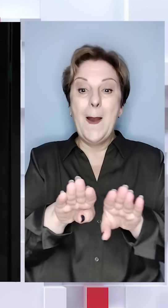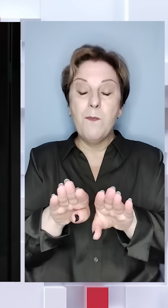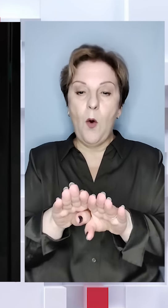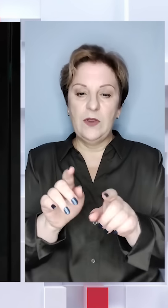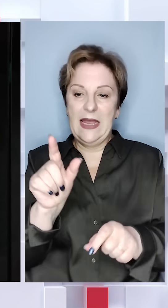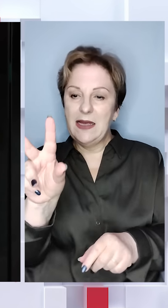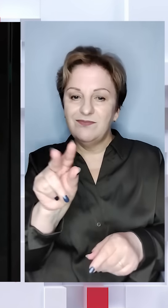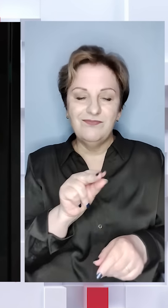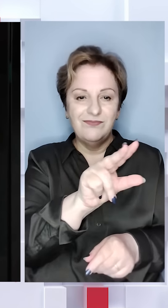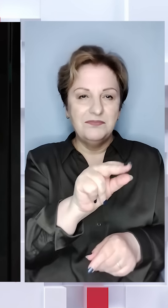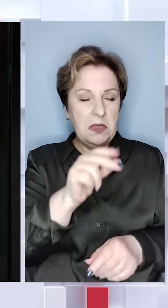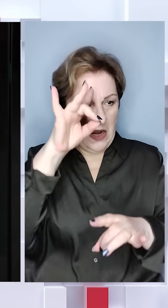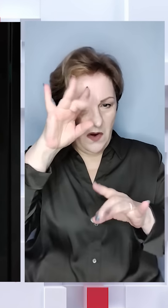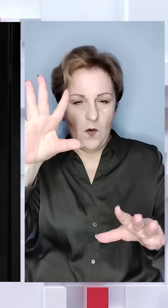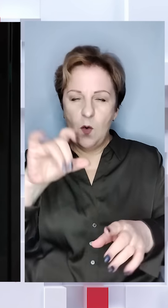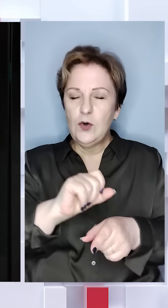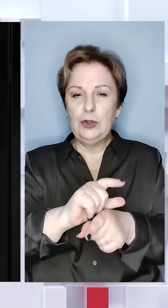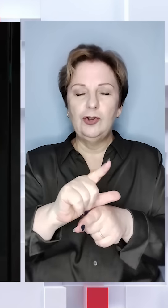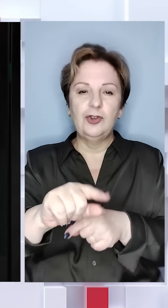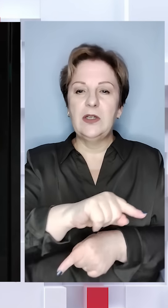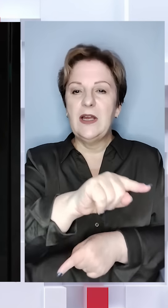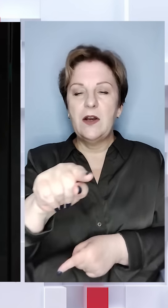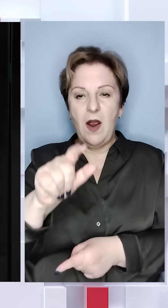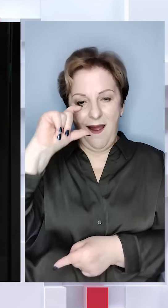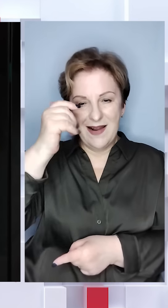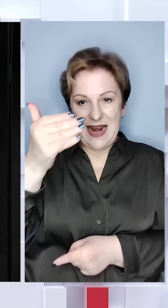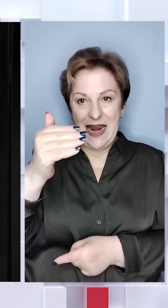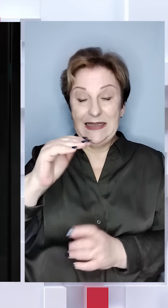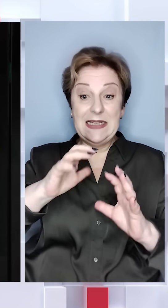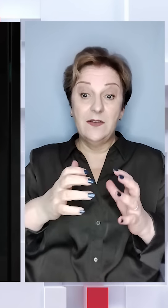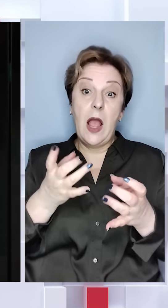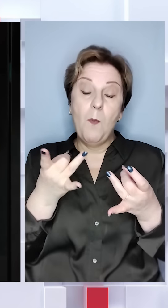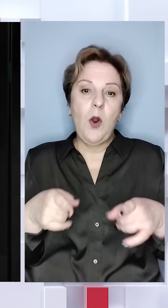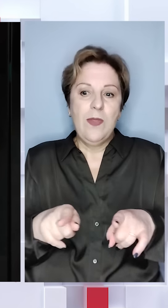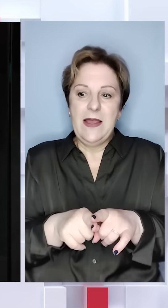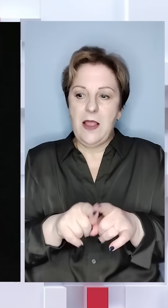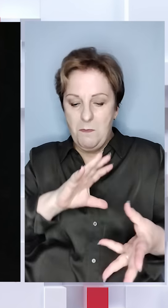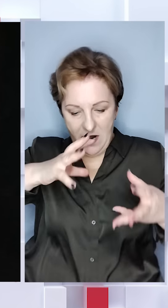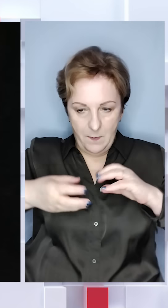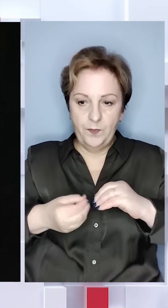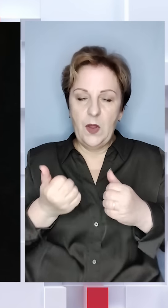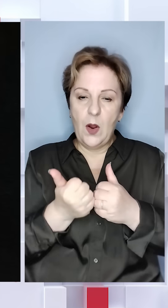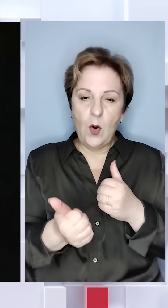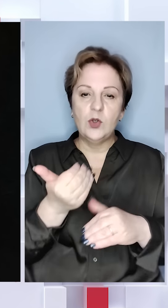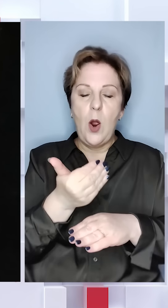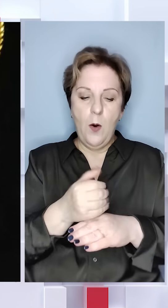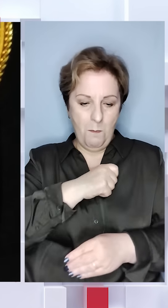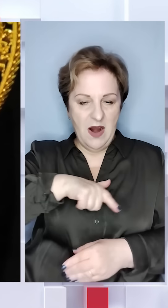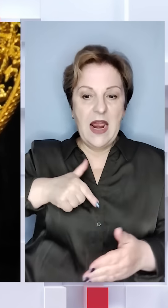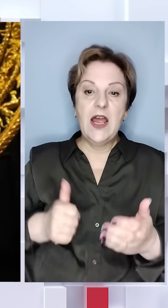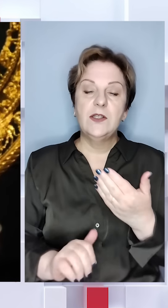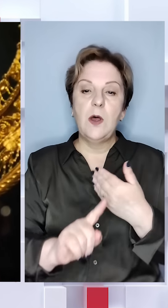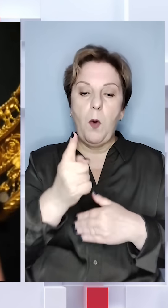подібні деталі, вони відомі досить широко по грецькому світу, просто що вони в такому масштабі. Кожен елемент пекторалі